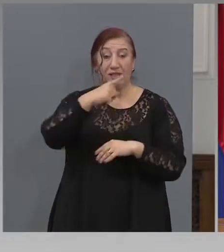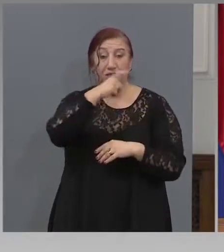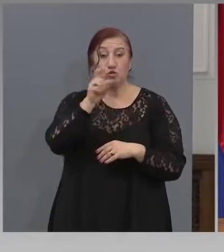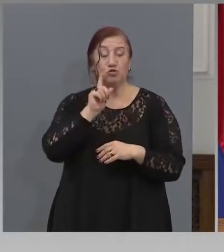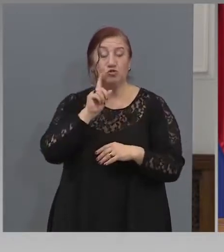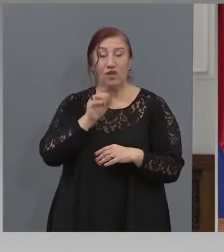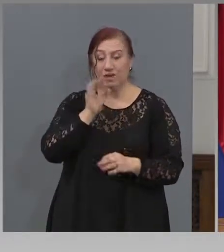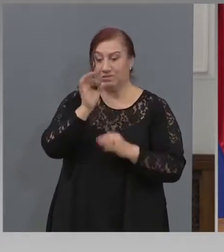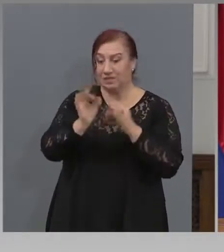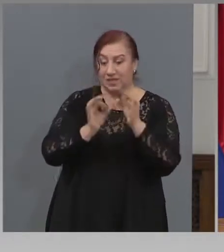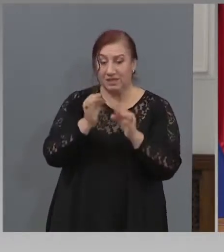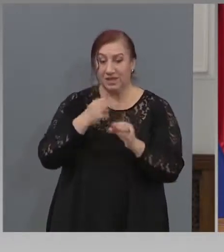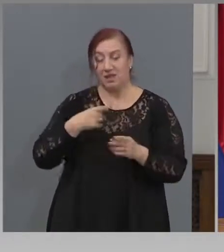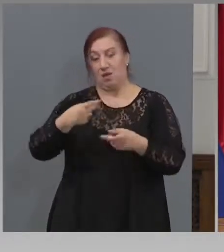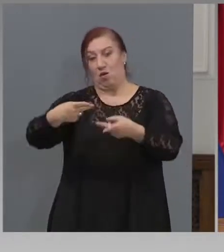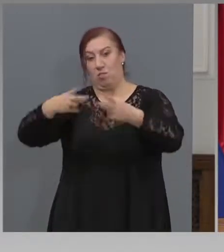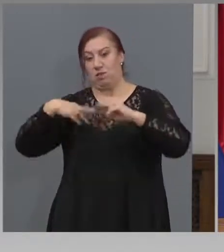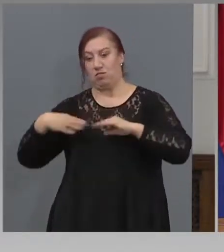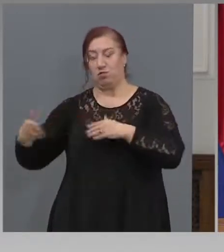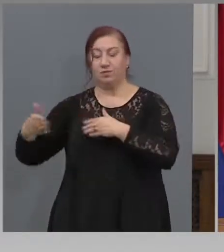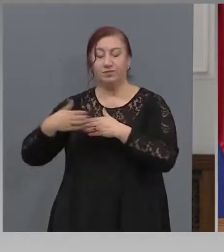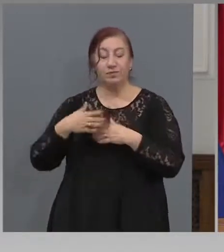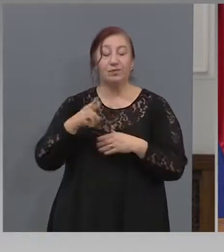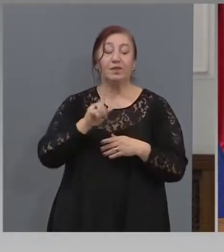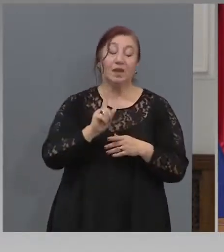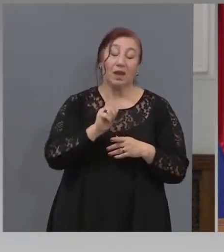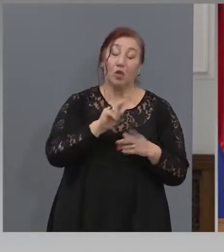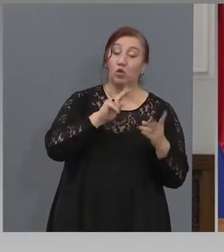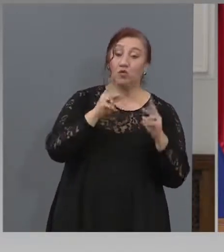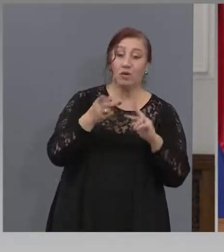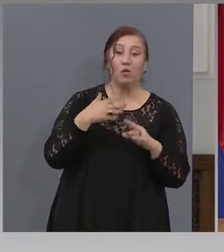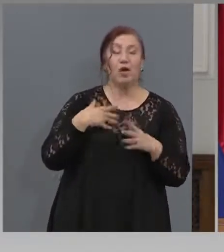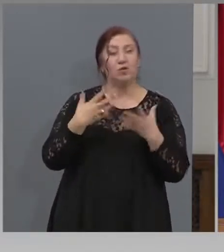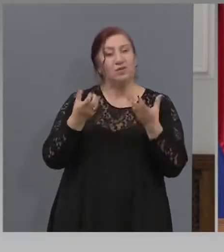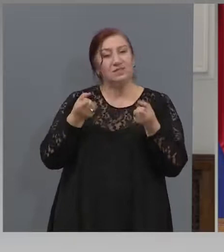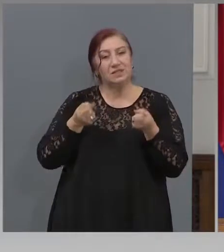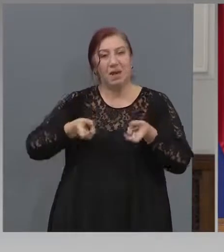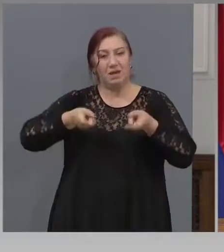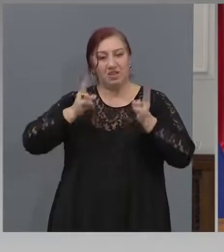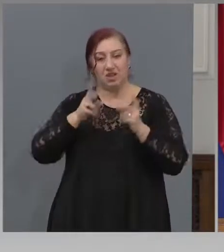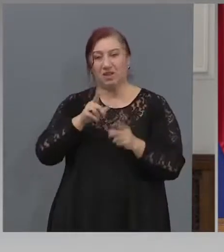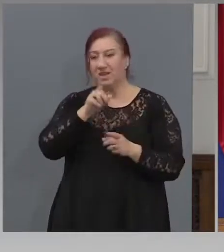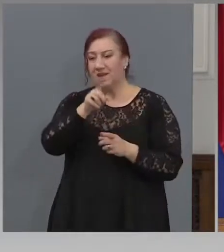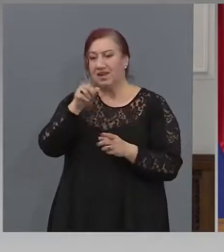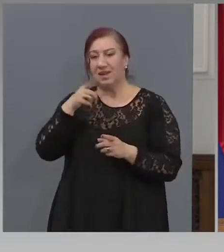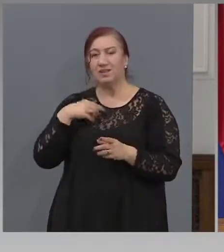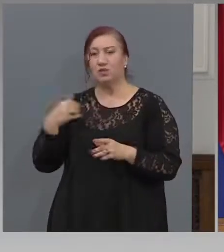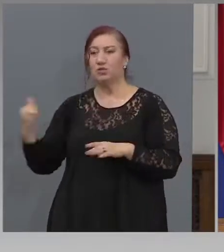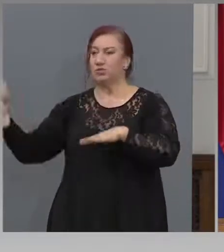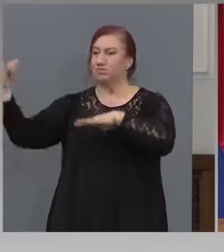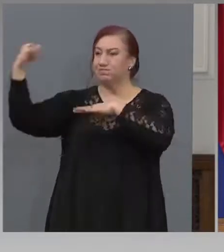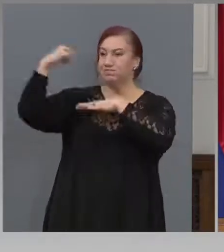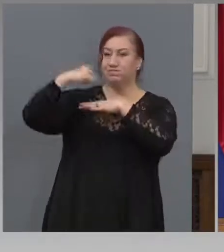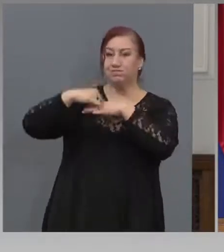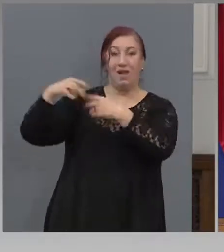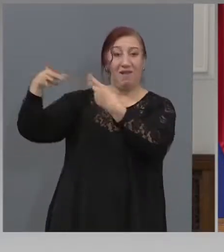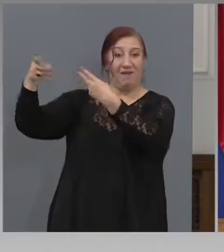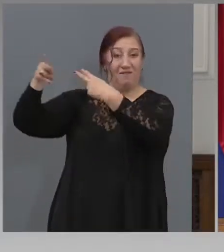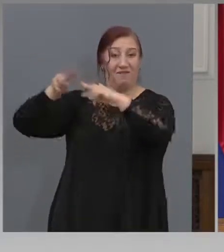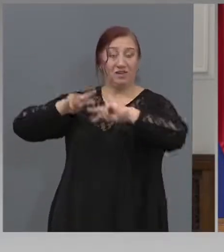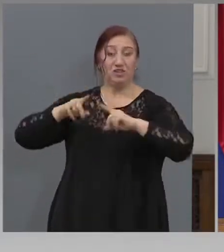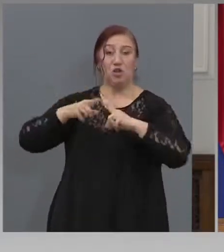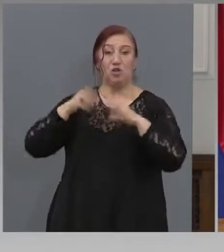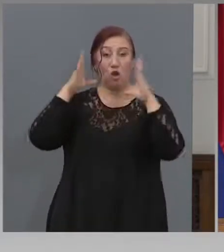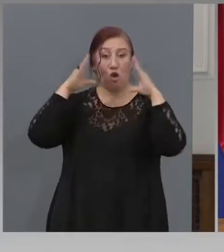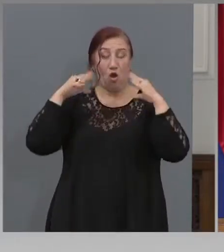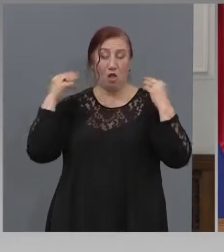същава, се ръководехме от, че тези, които си дойдоха от Холандия, а сега, иститски, просто